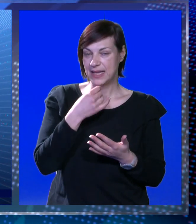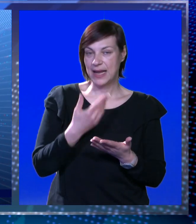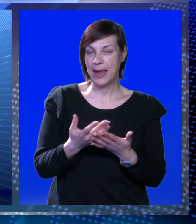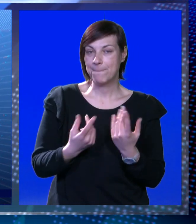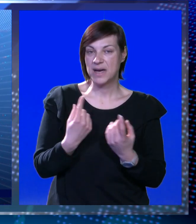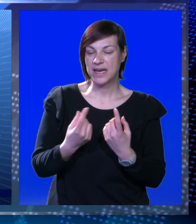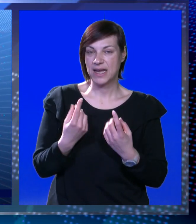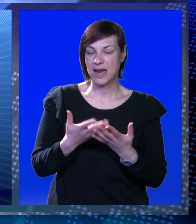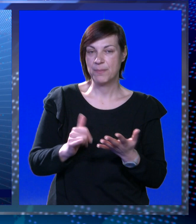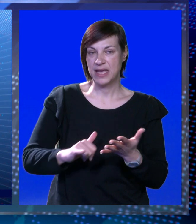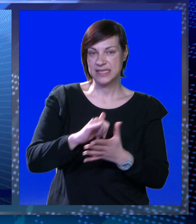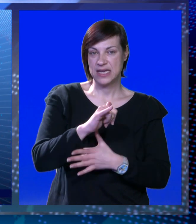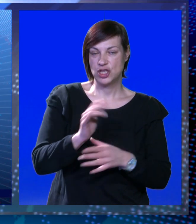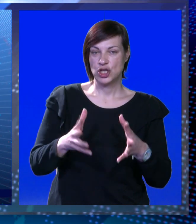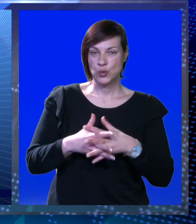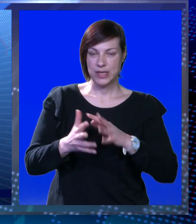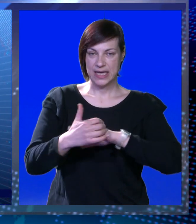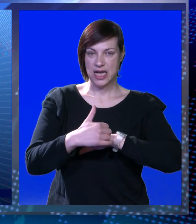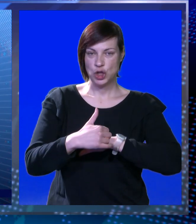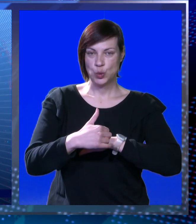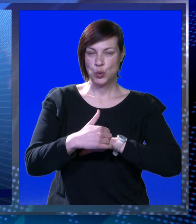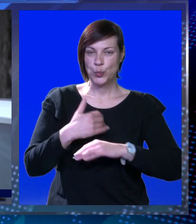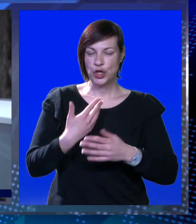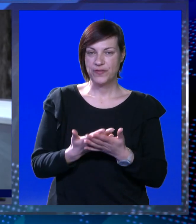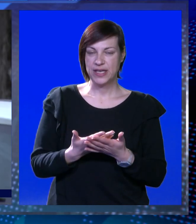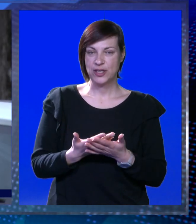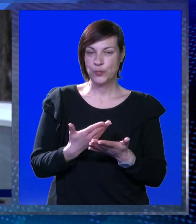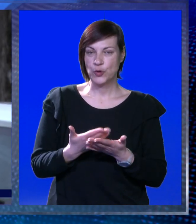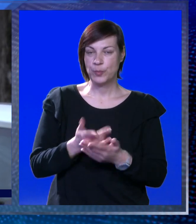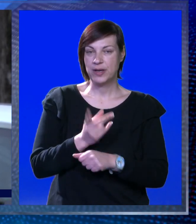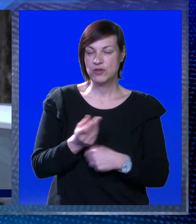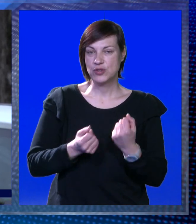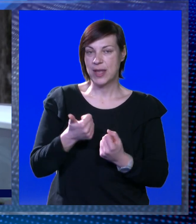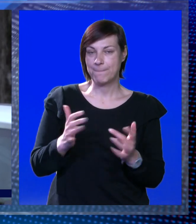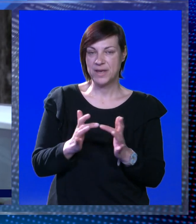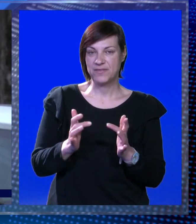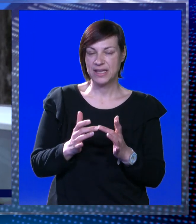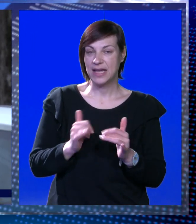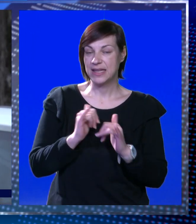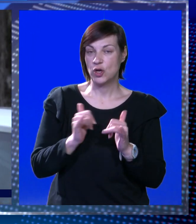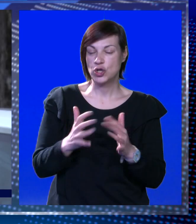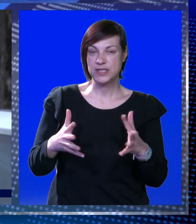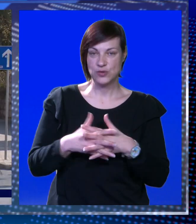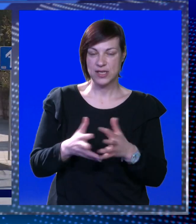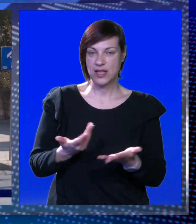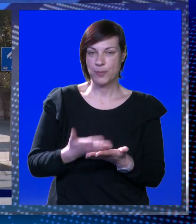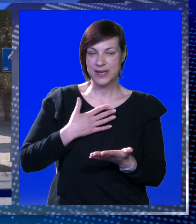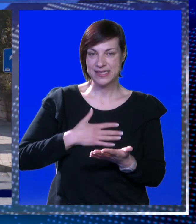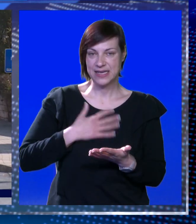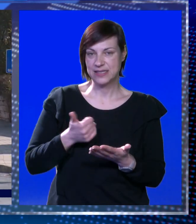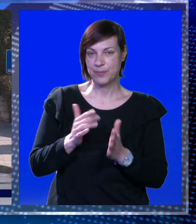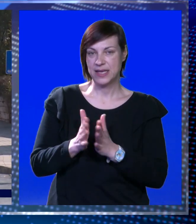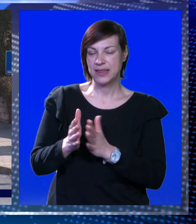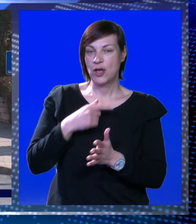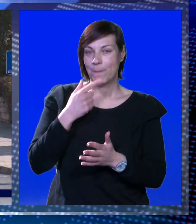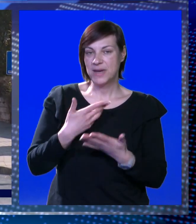lijepa reklama izračno luci gradu Dubrovniku. Upravo su taksisti prvi kontakt gostiju s gradom, pa se nadaju da